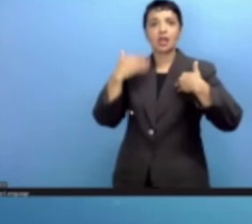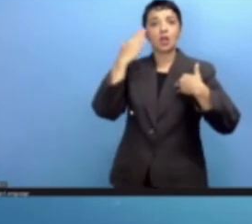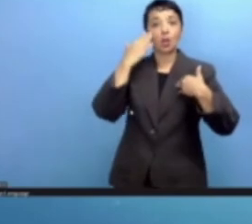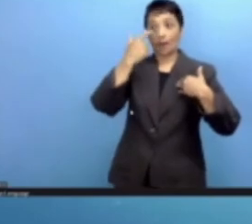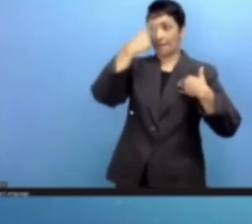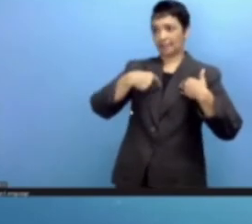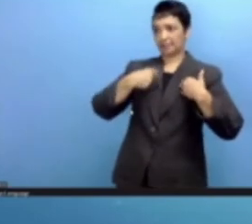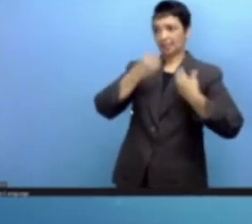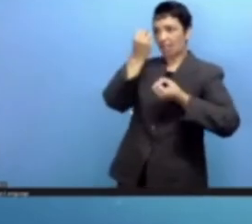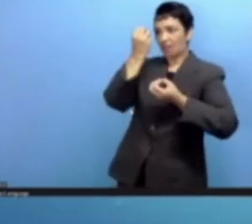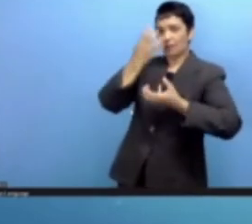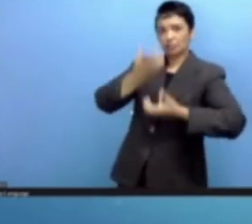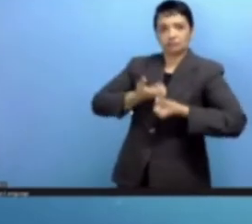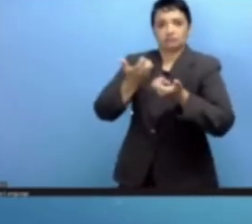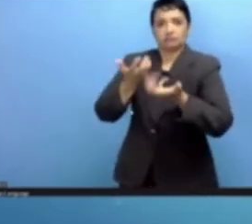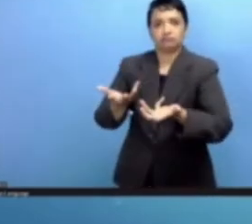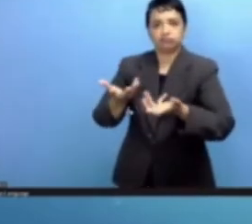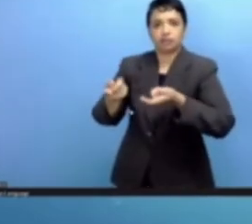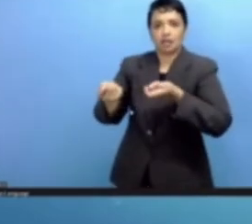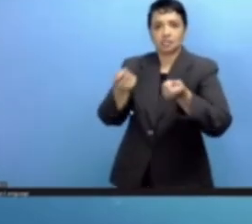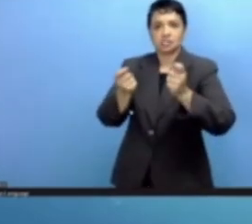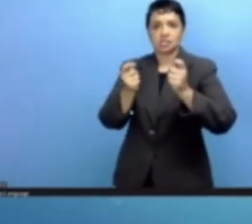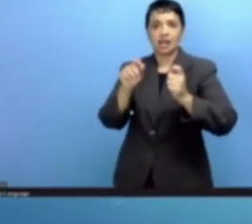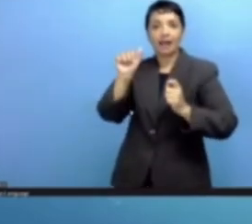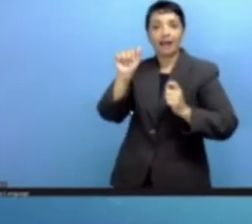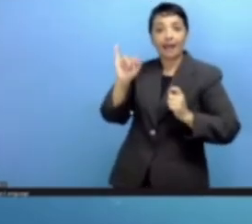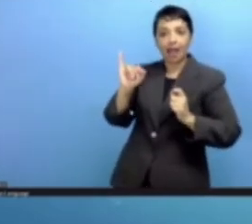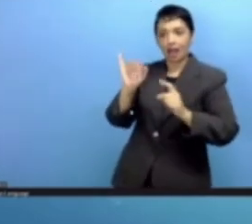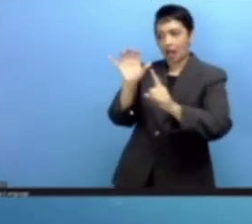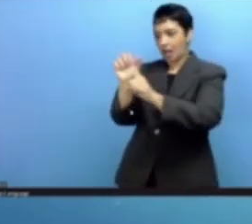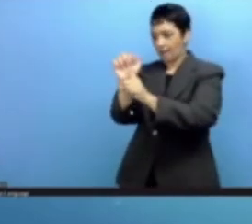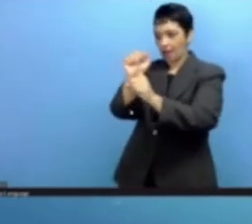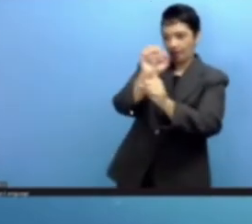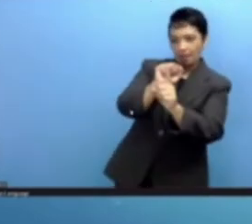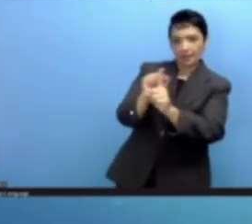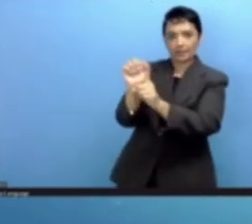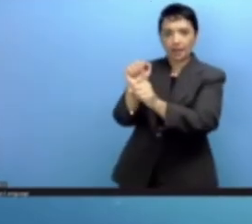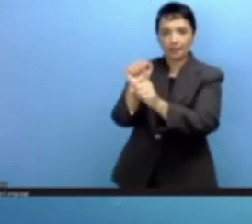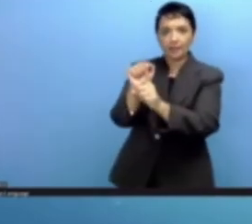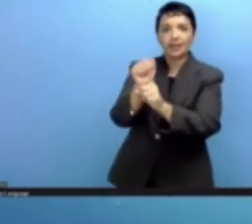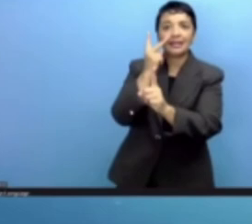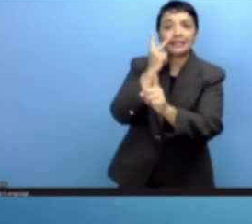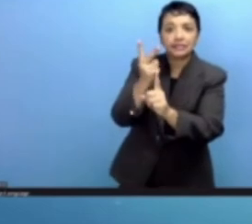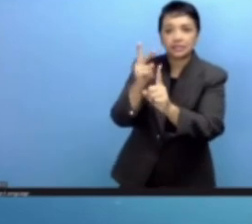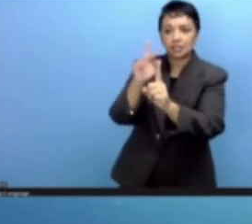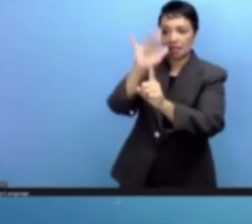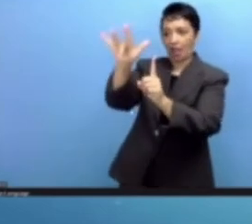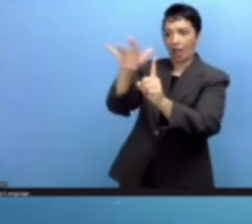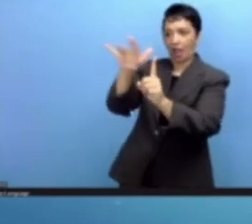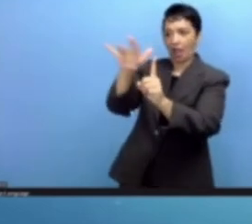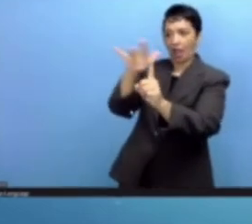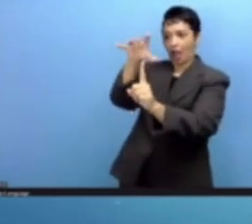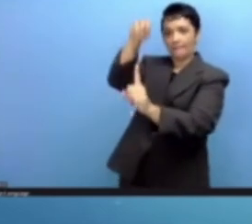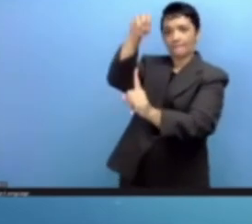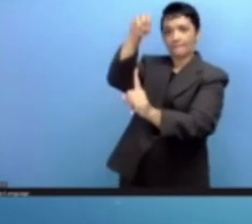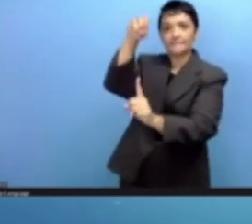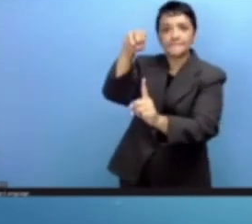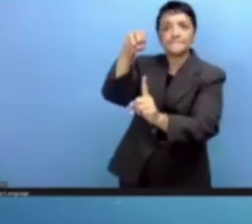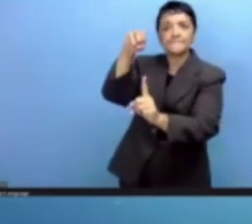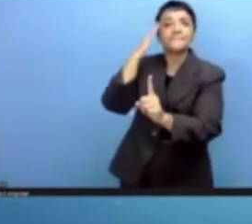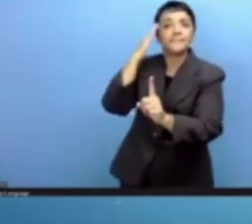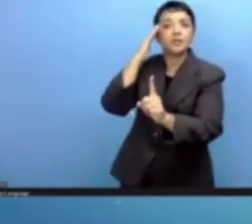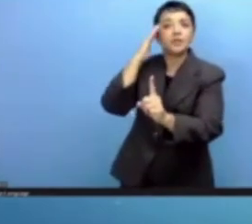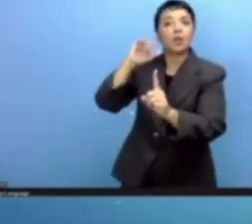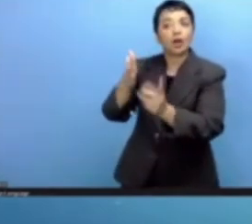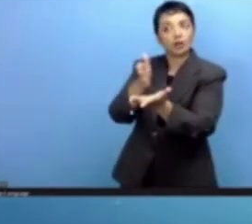وهناك إذن تدخل من البكاء الاصطناعي